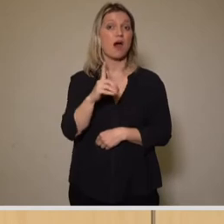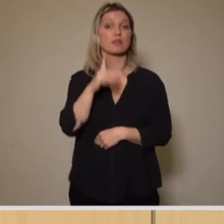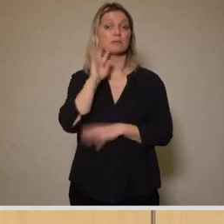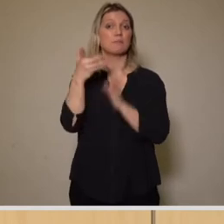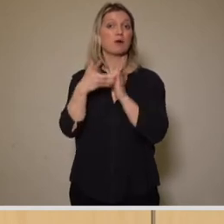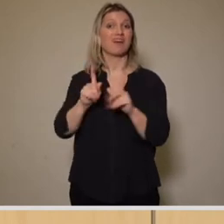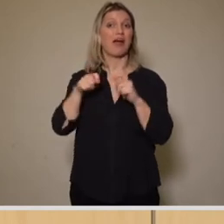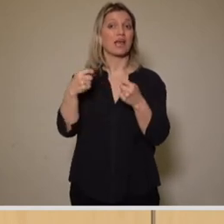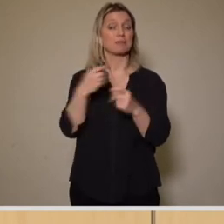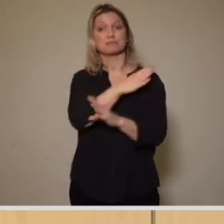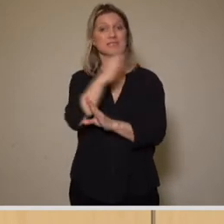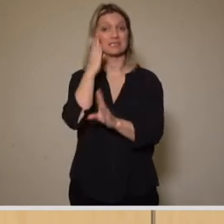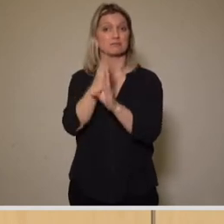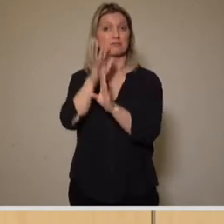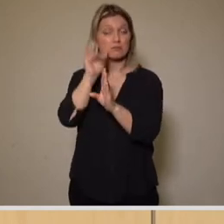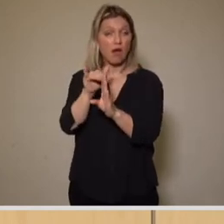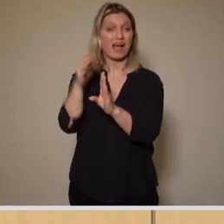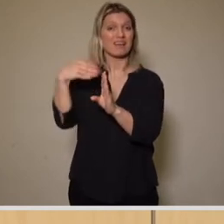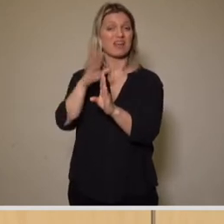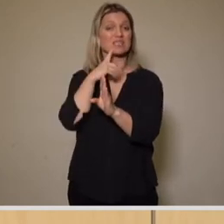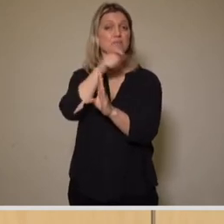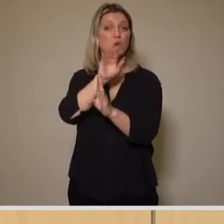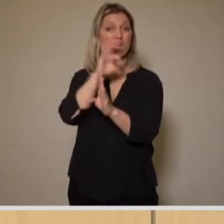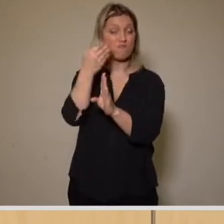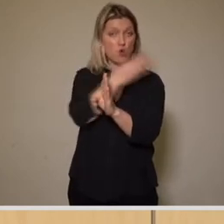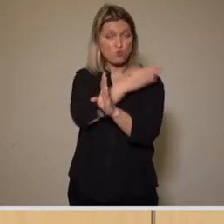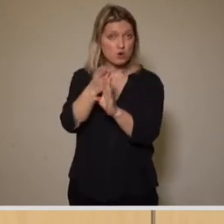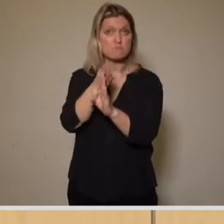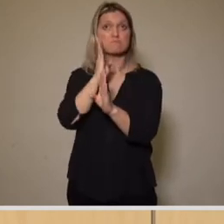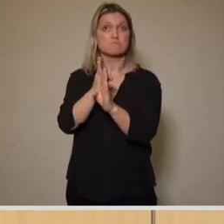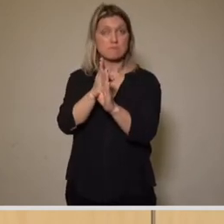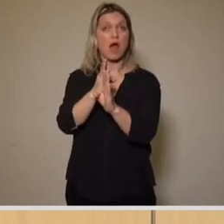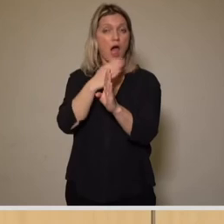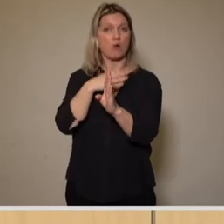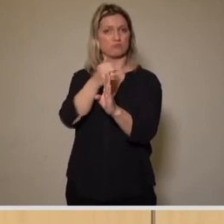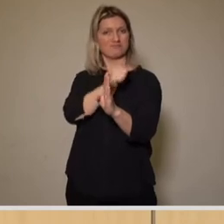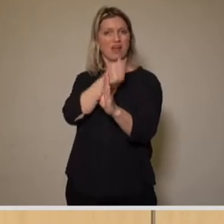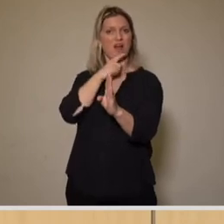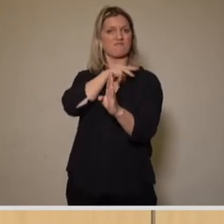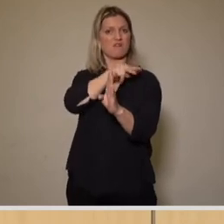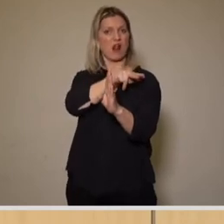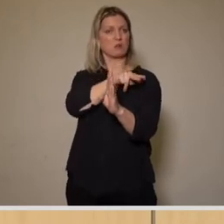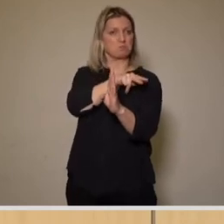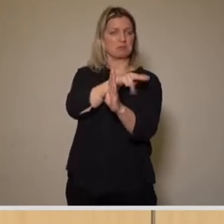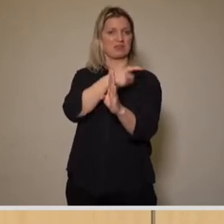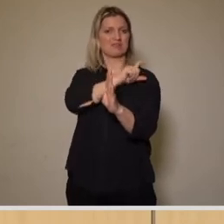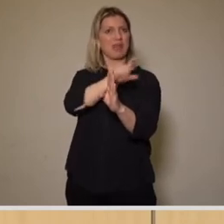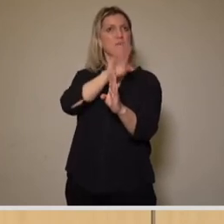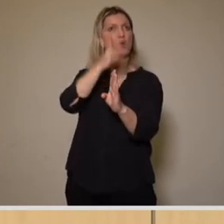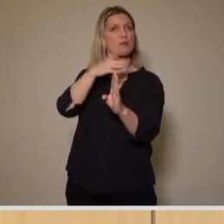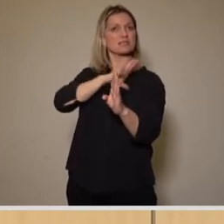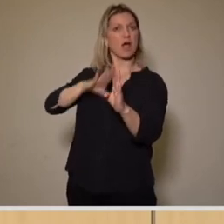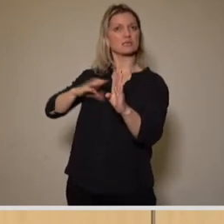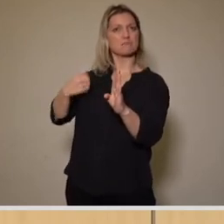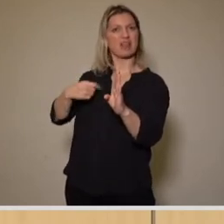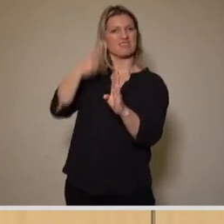Zeitpunkt fand das Bürgerforum statt. Zu dem Zeitpunkt haben wir hoffentlich auch eine entsprechende Einschätzung der Verwaltung, wie sie auf das Thema blickt. Aber wir